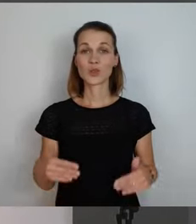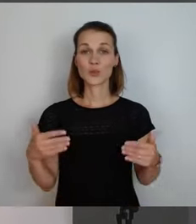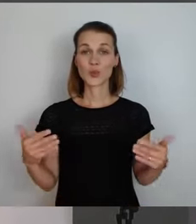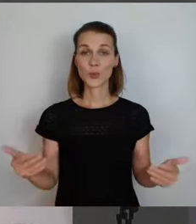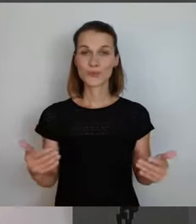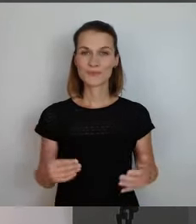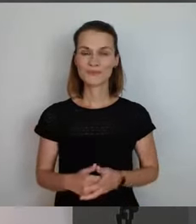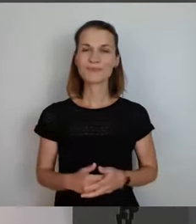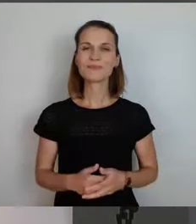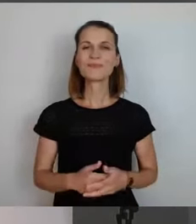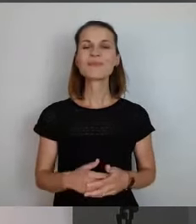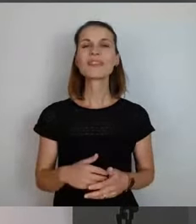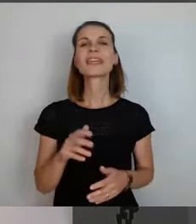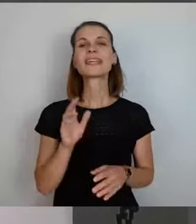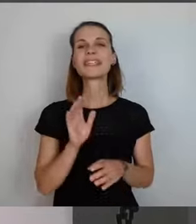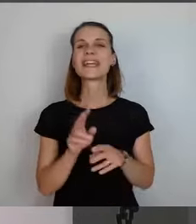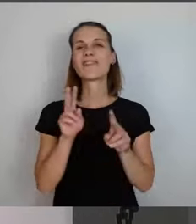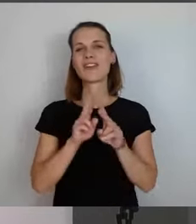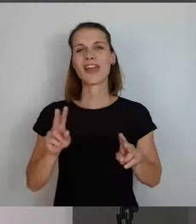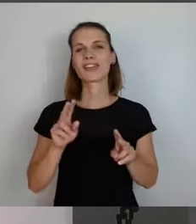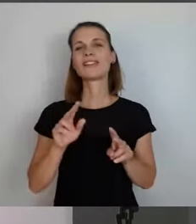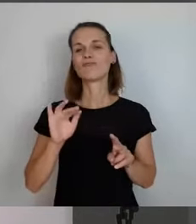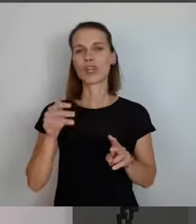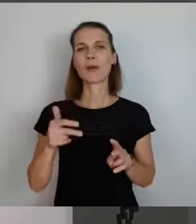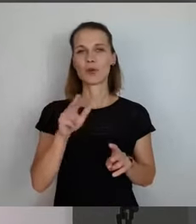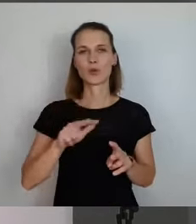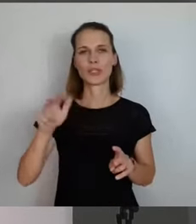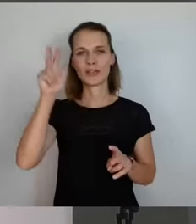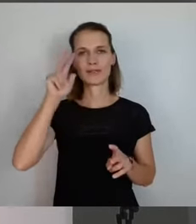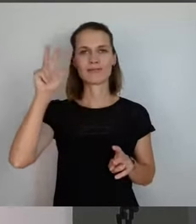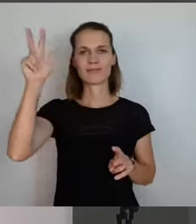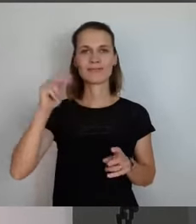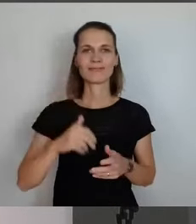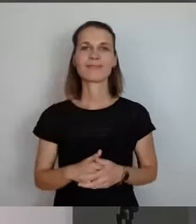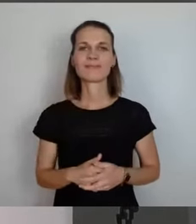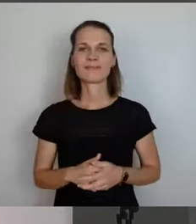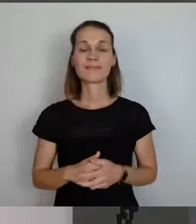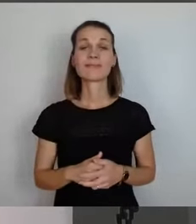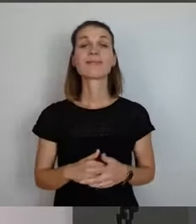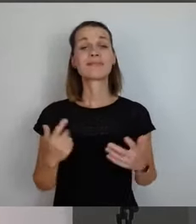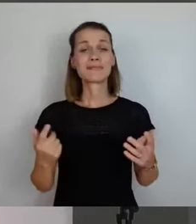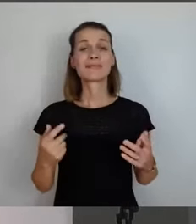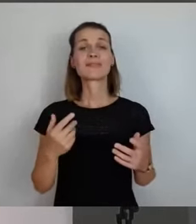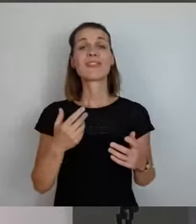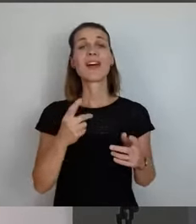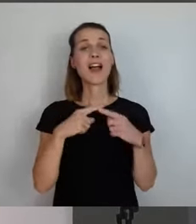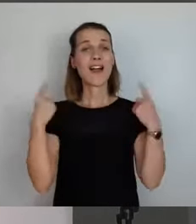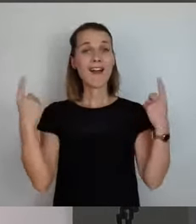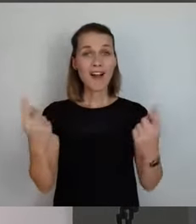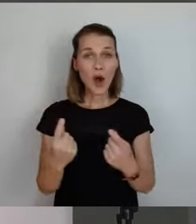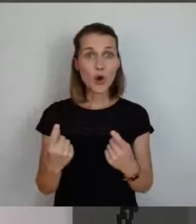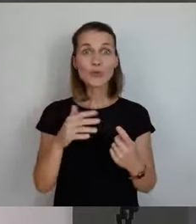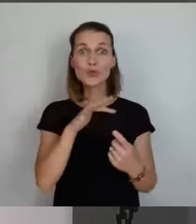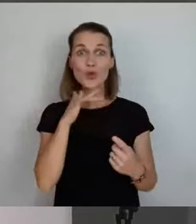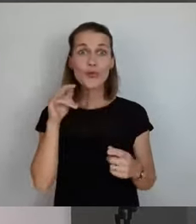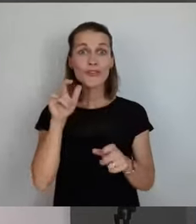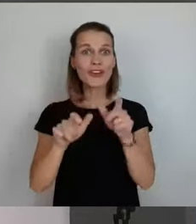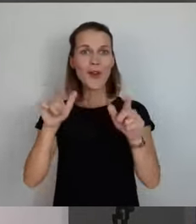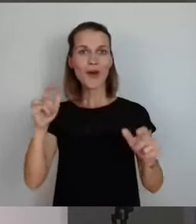Meine sehr verehrten Damen und Herren, ich freue mich sehr, diesen schönen Raum hier so gefüllt zu sehen mit Ihnen,